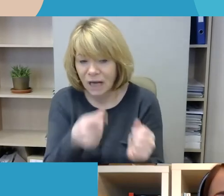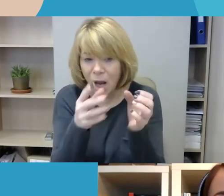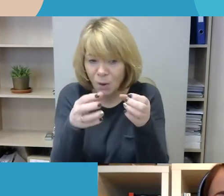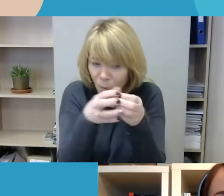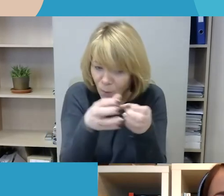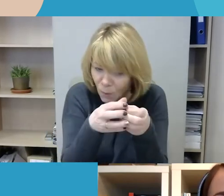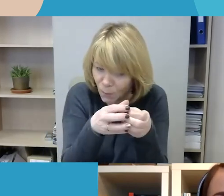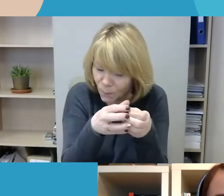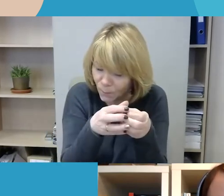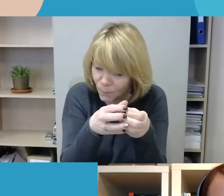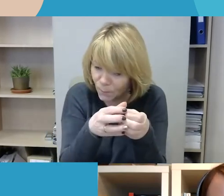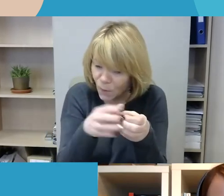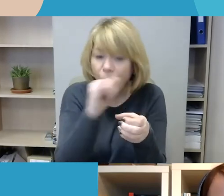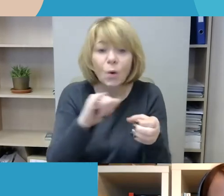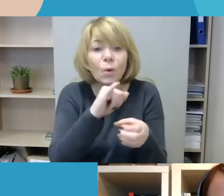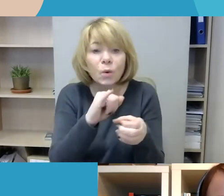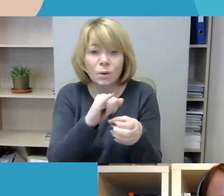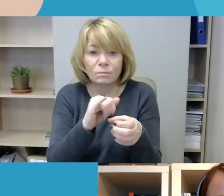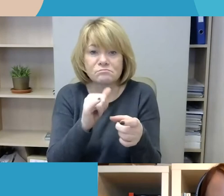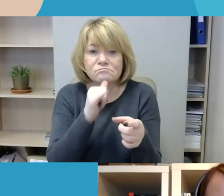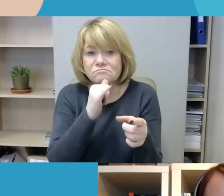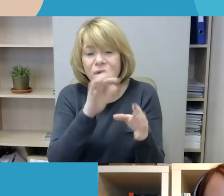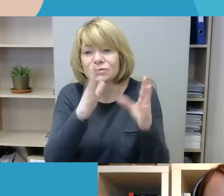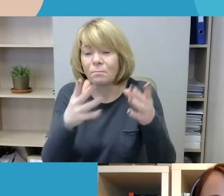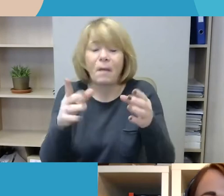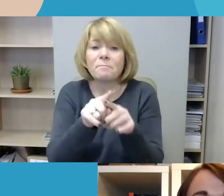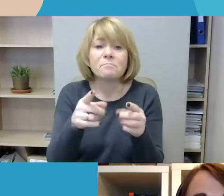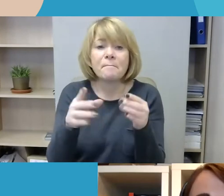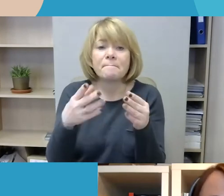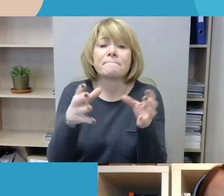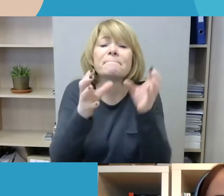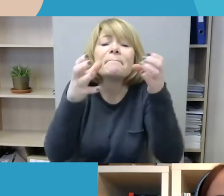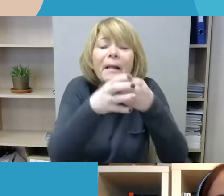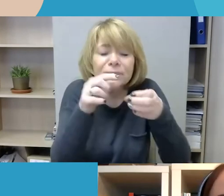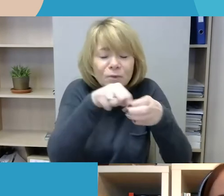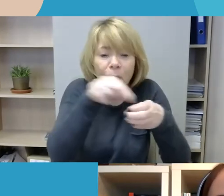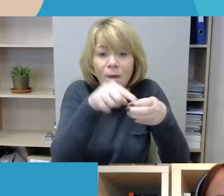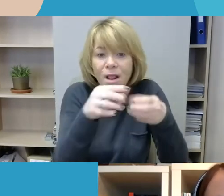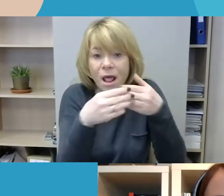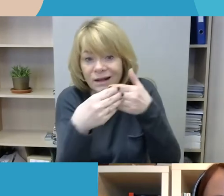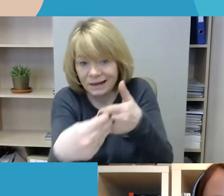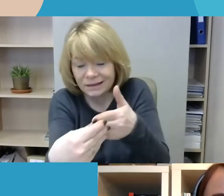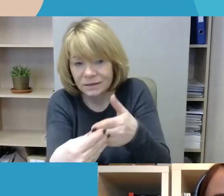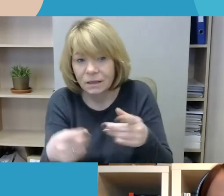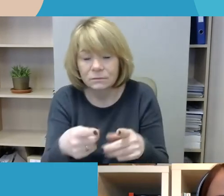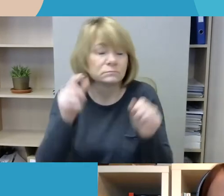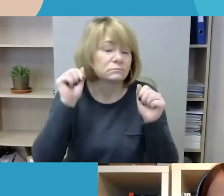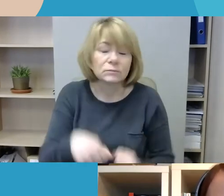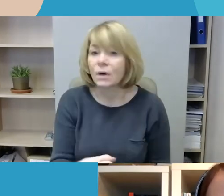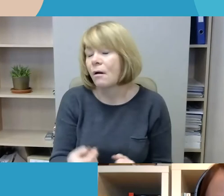ar ne, žmonių, kurie reprezentuoja tam tikras bendruomenės, tai mažu mažiausiai turėtumėm turėti virš 300